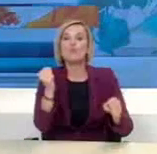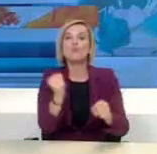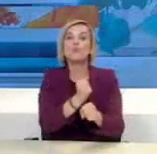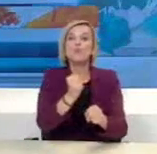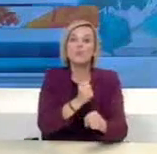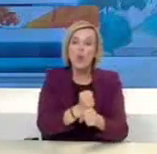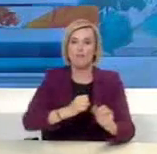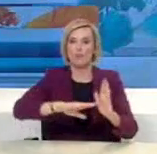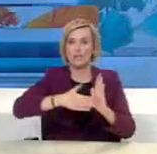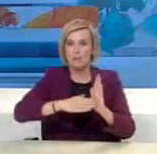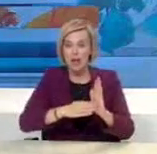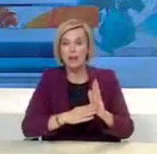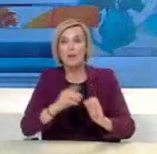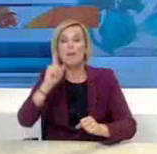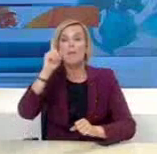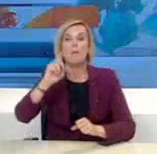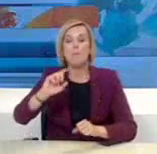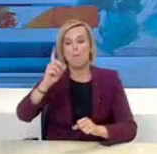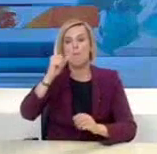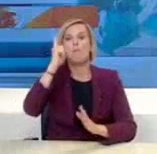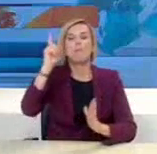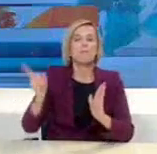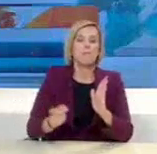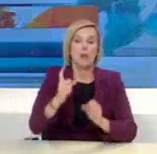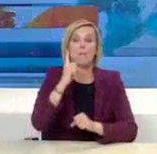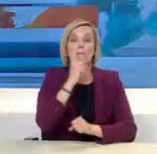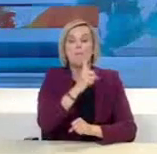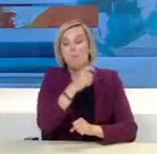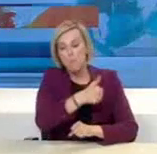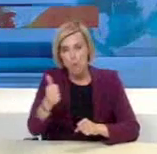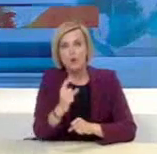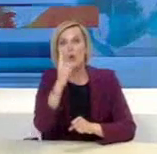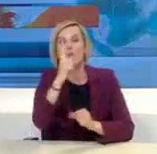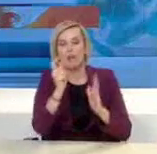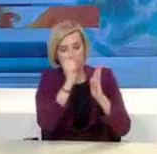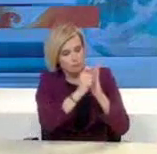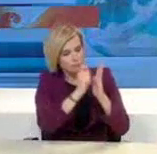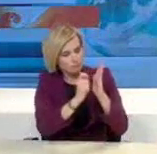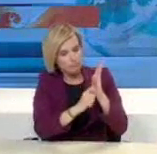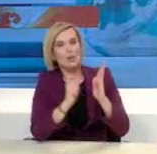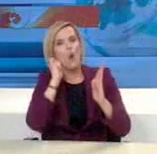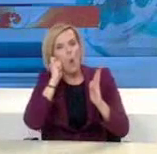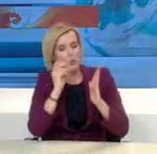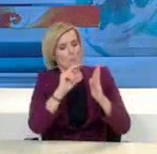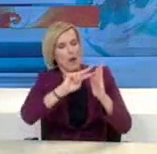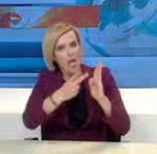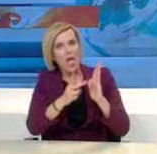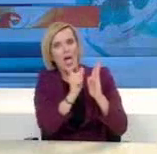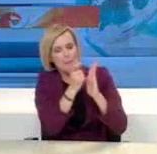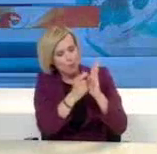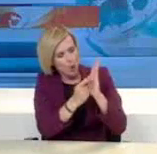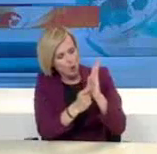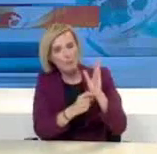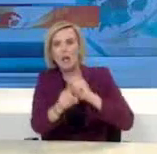συμπληρώνεται άπαξ μία φορά. Και παρέχεται με προσωπική ευθύνη του υπογράφοντος από τον εργοδότη ή τον νόμιμο εκπρόσωπό του,